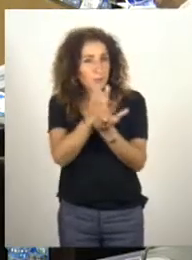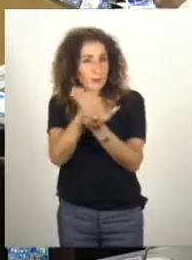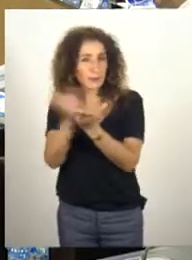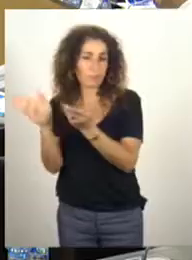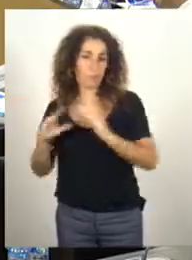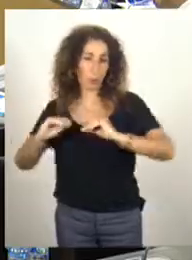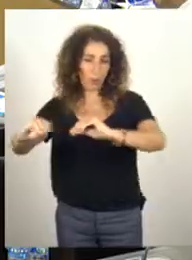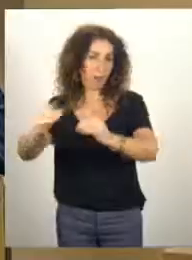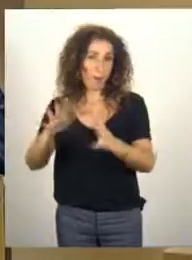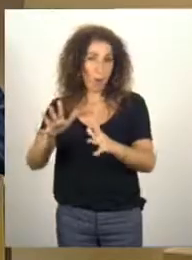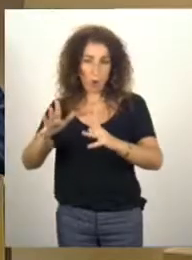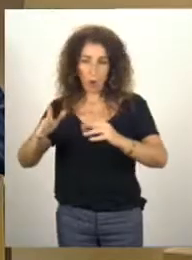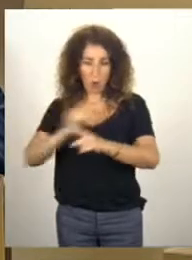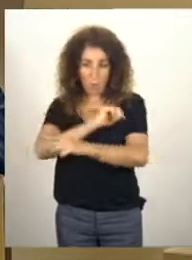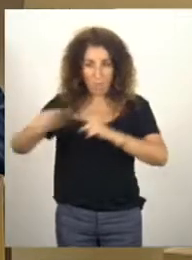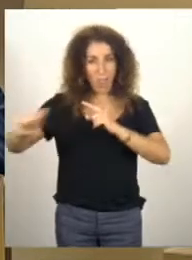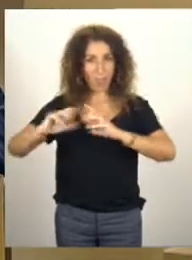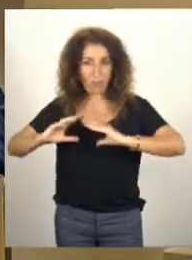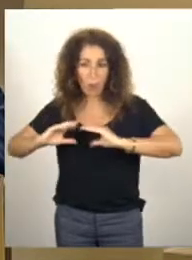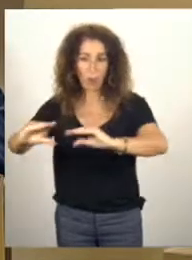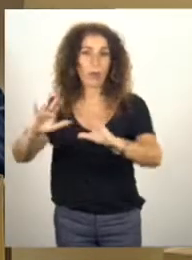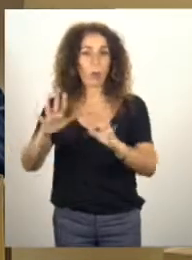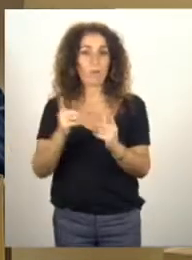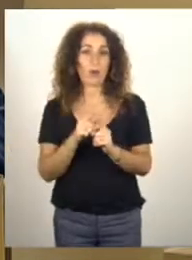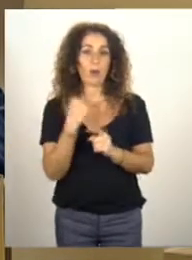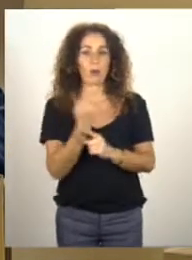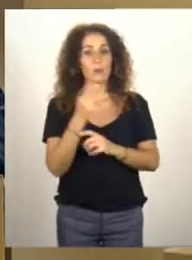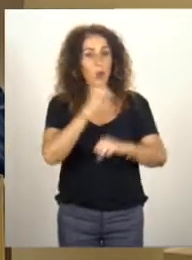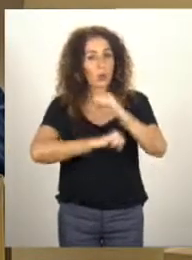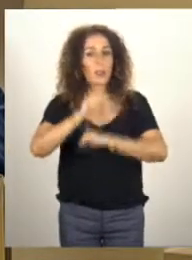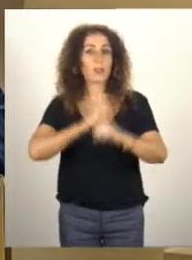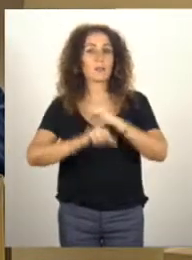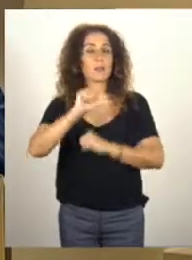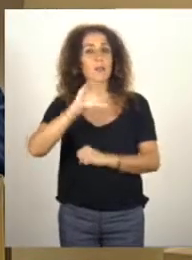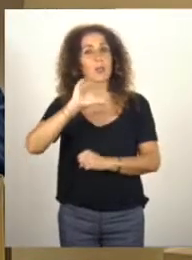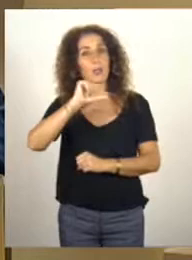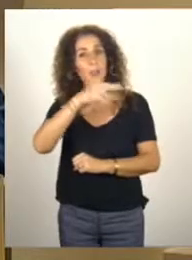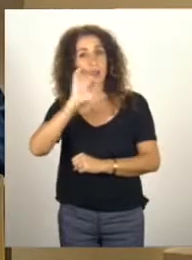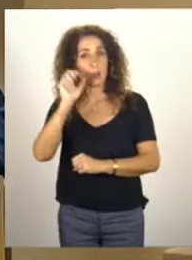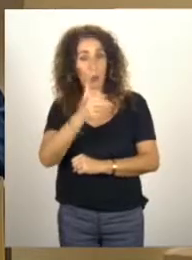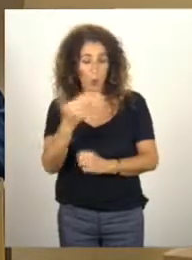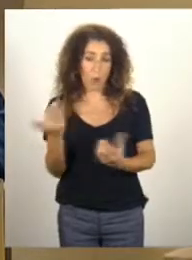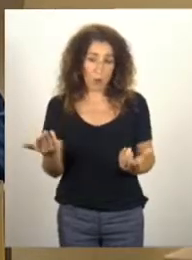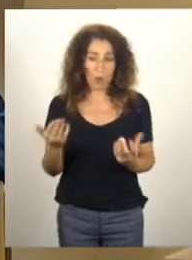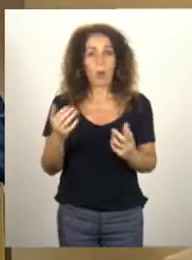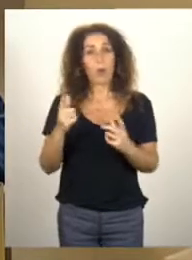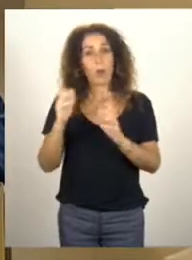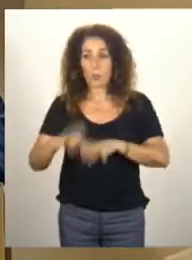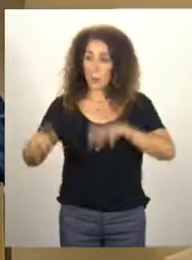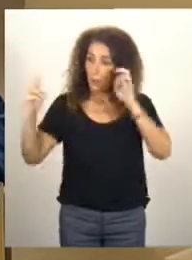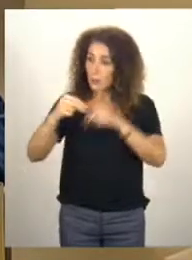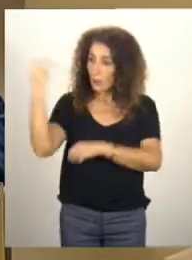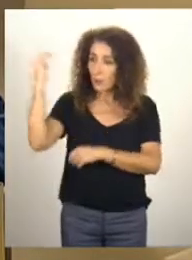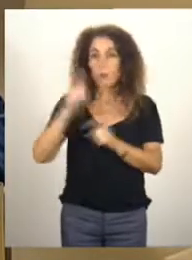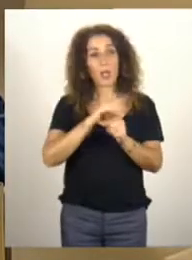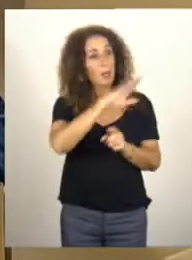d'application. Donc nous avons organisé un hackathon ce week-end à l'Assemblée nationale en collaboration avec Bercy